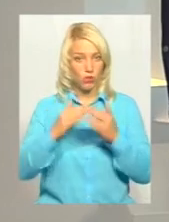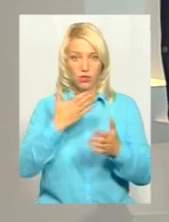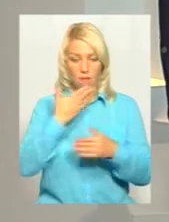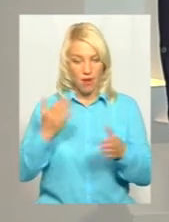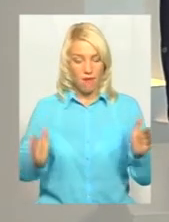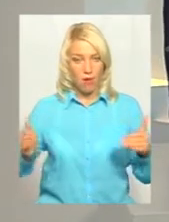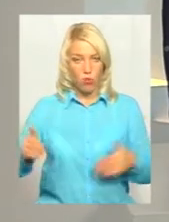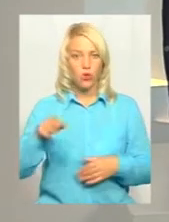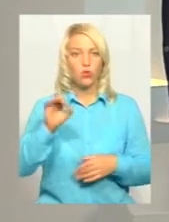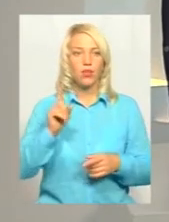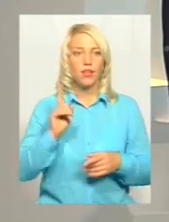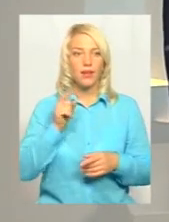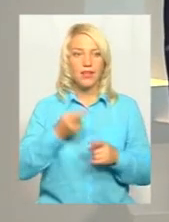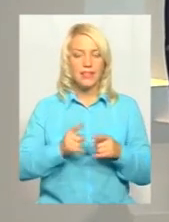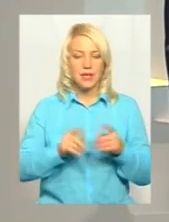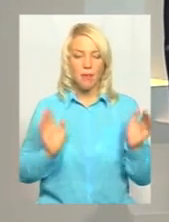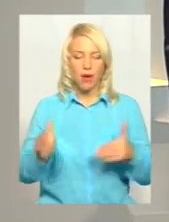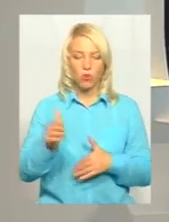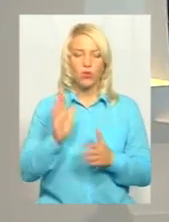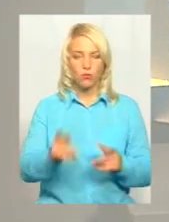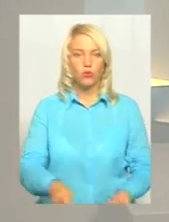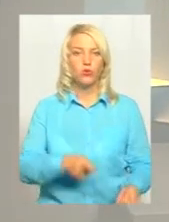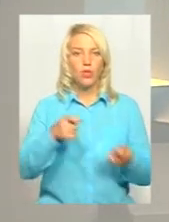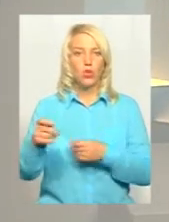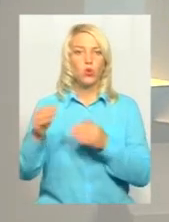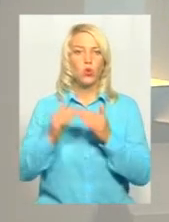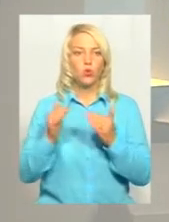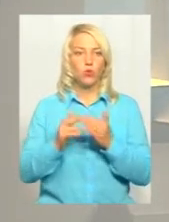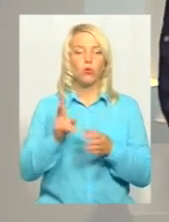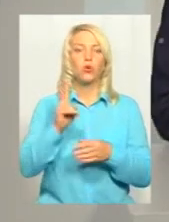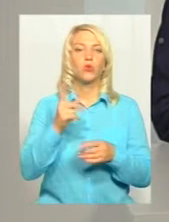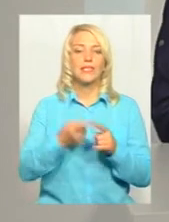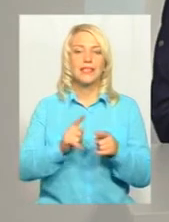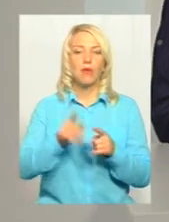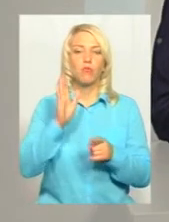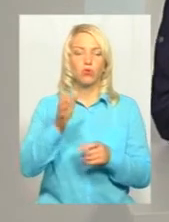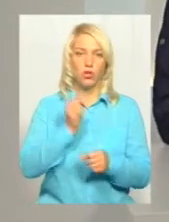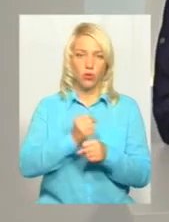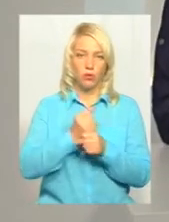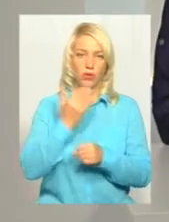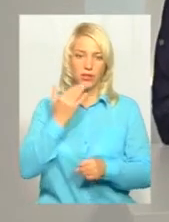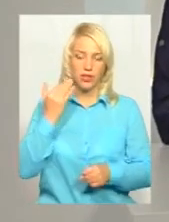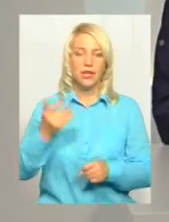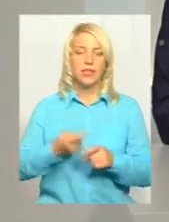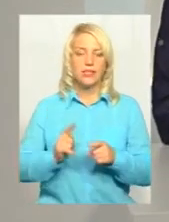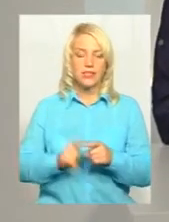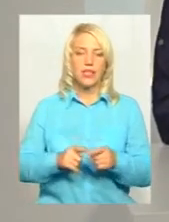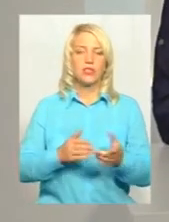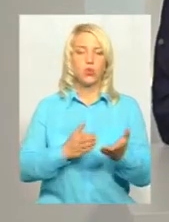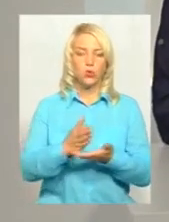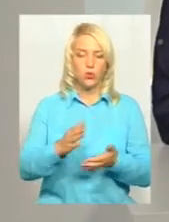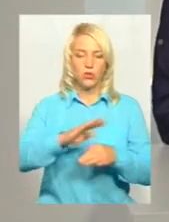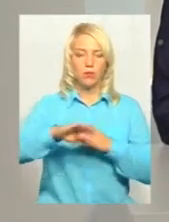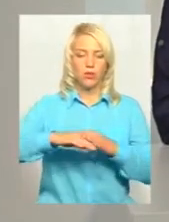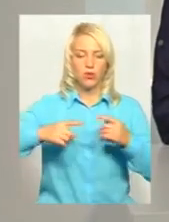то їх доставлятимуть додому. А от хто це буде робити? Це ваше управління? Це структурні підрозділи з питань соціального захисту населення,